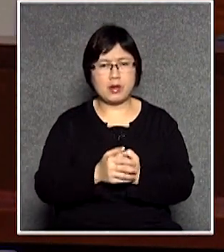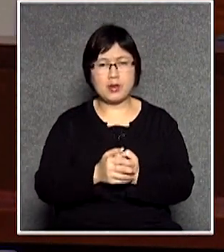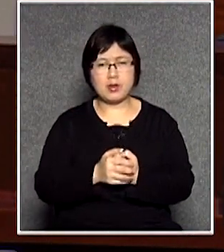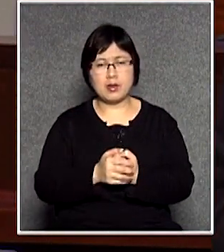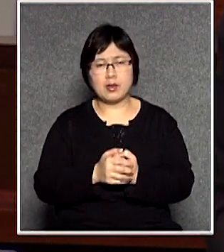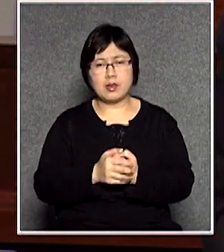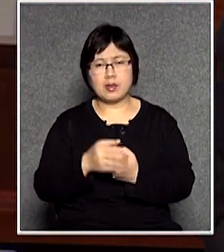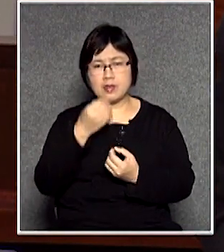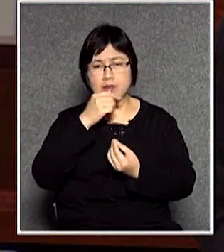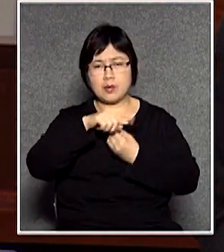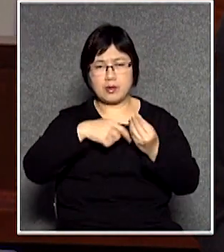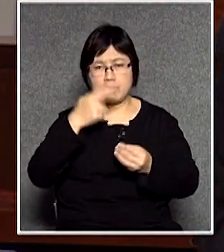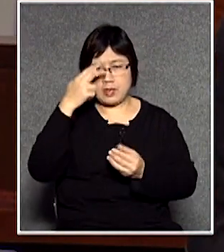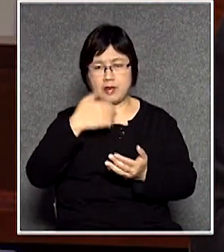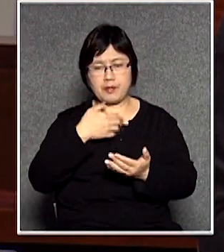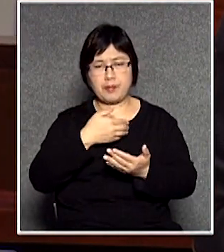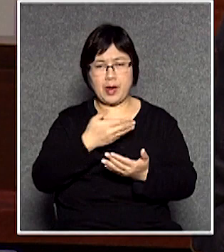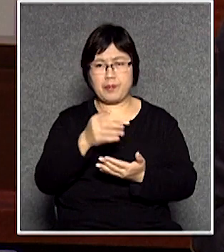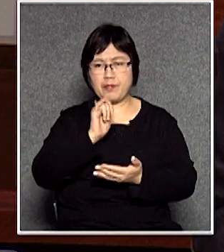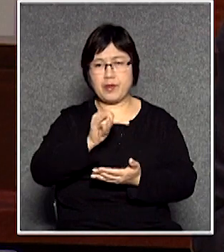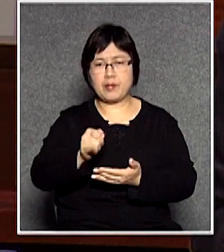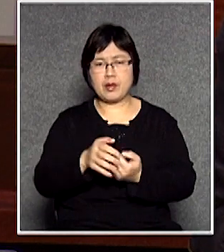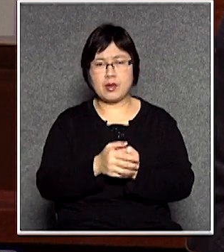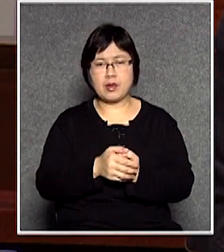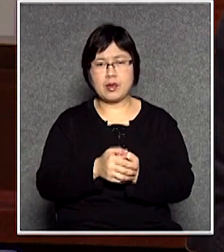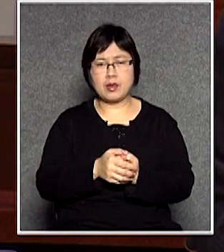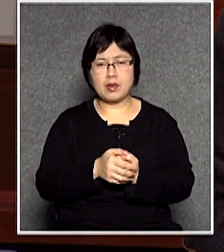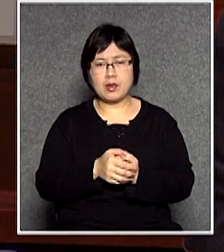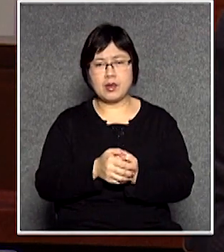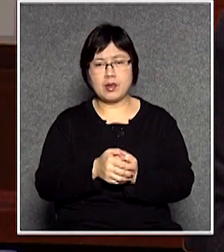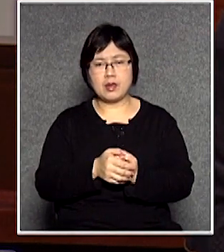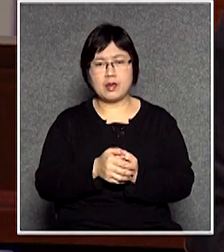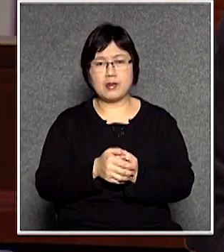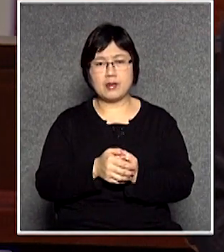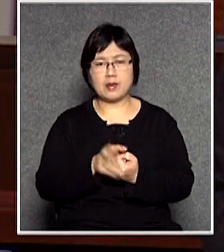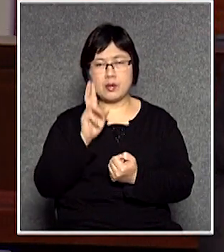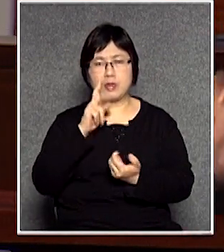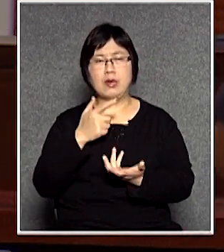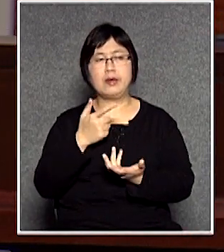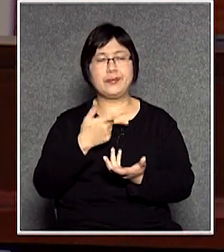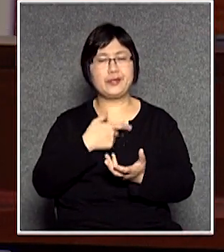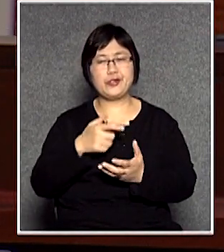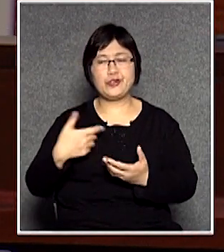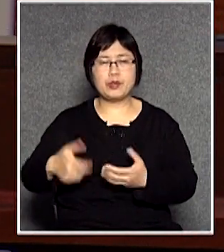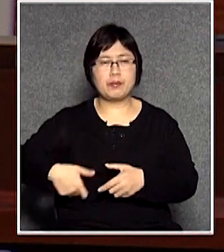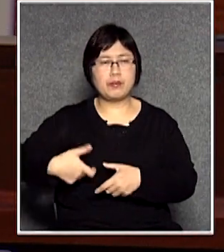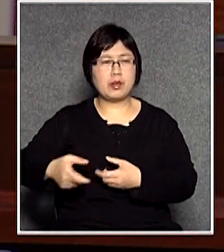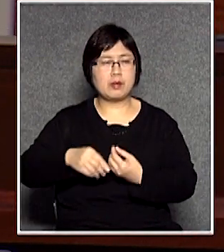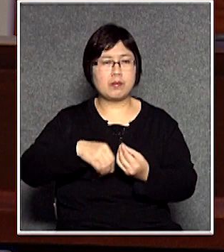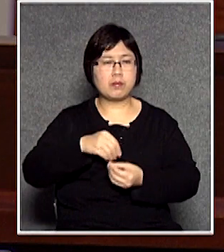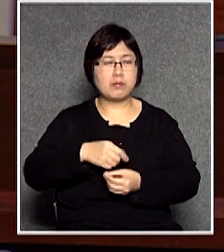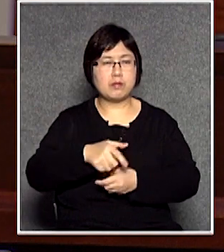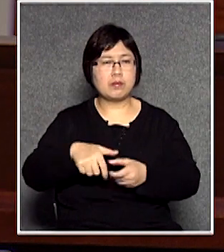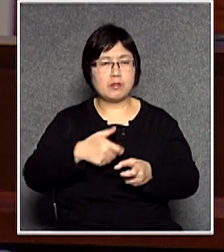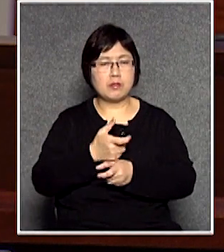食環就經常來抄牌那些人就當成本你明白嗎所以有很多時候